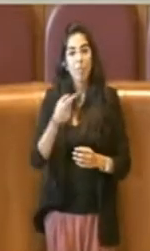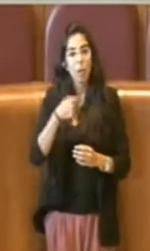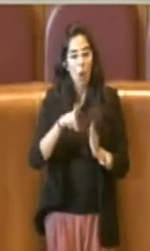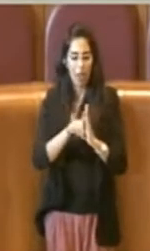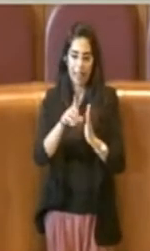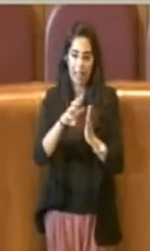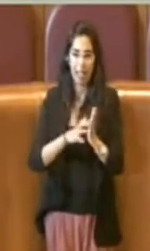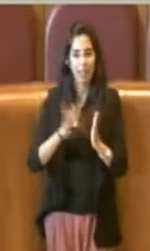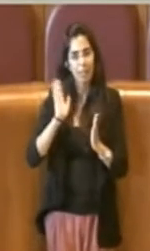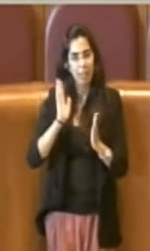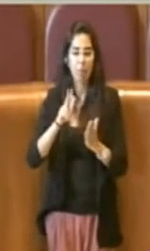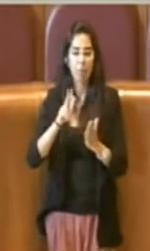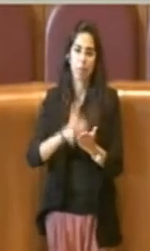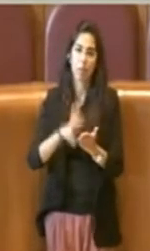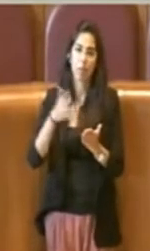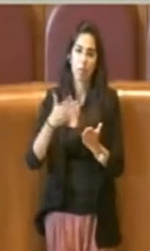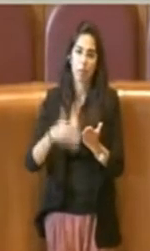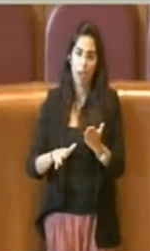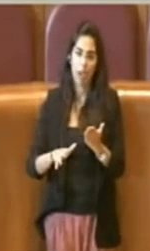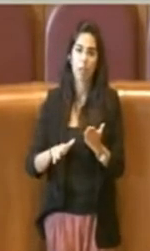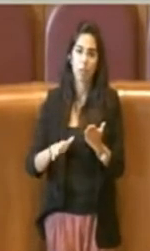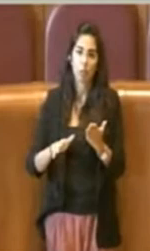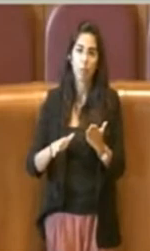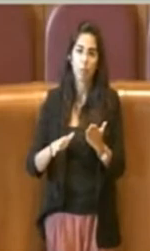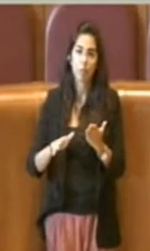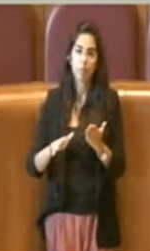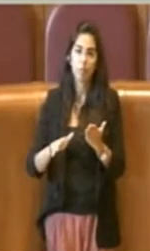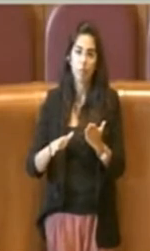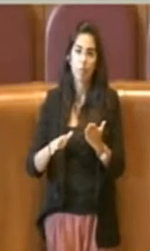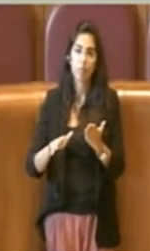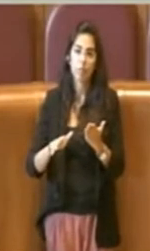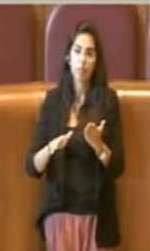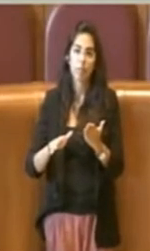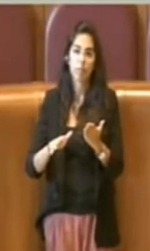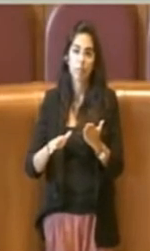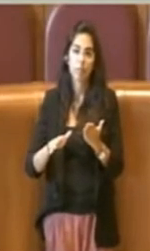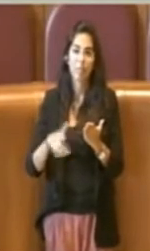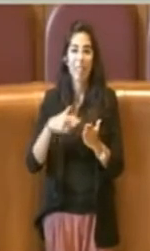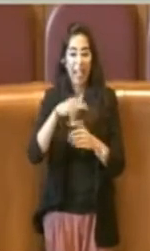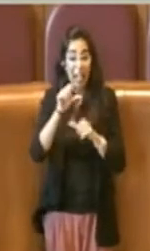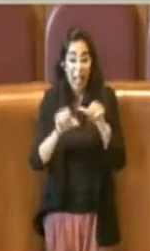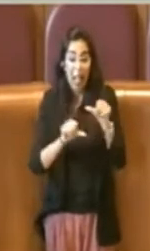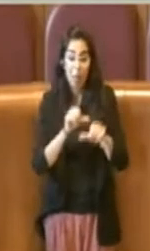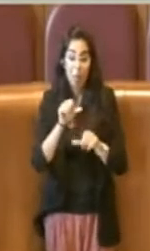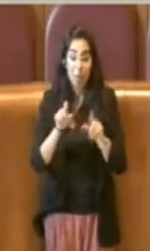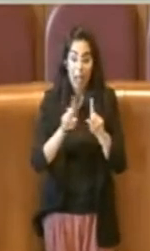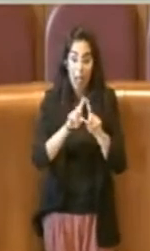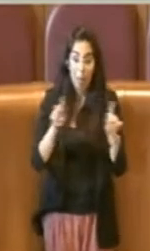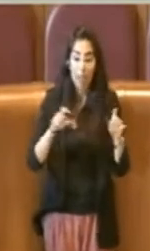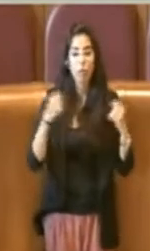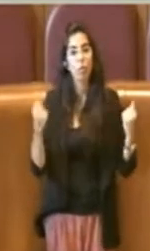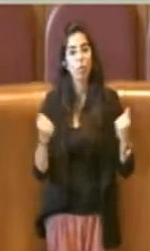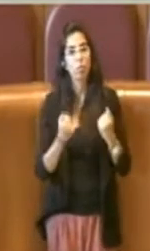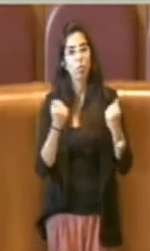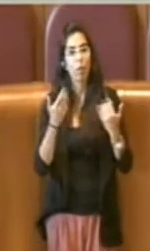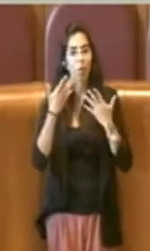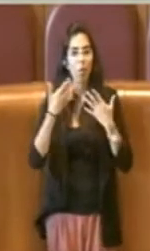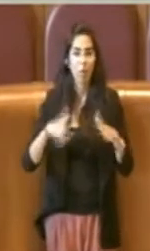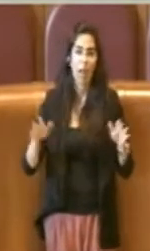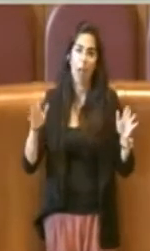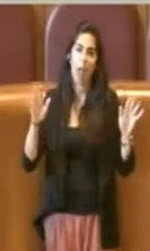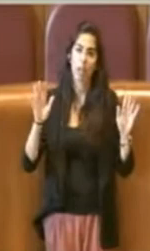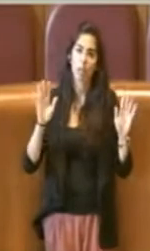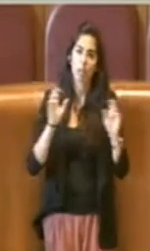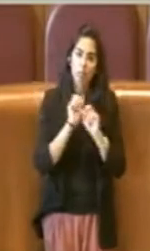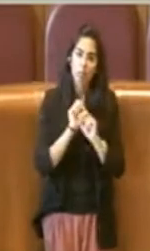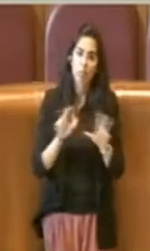delibera, abbiamo pubblicizzato questo cambiamento ma evidentemente non è stato sufficiente